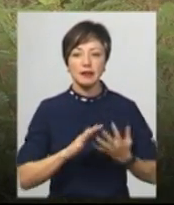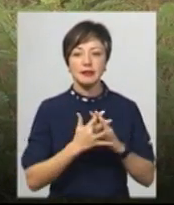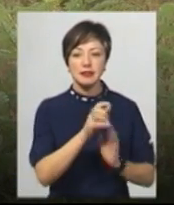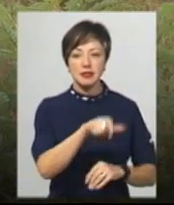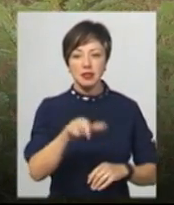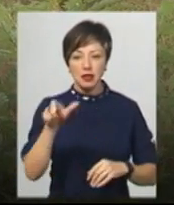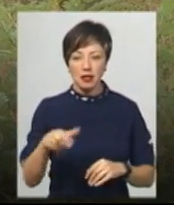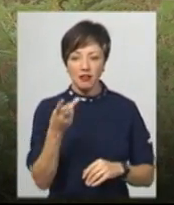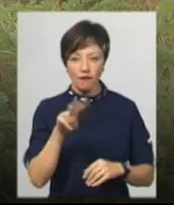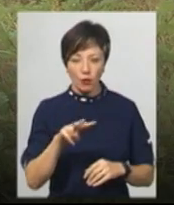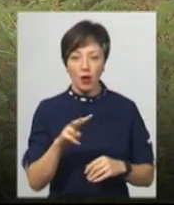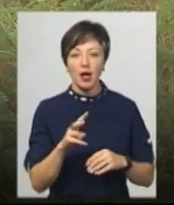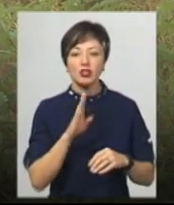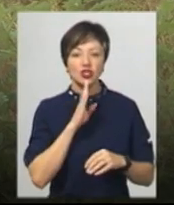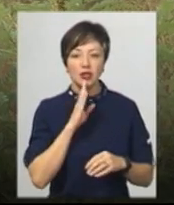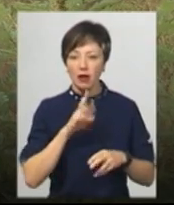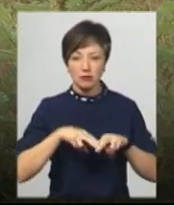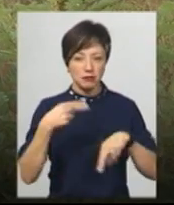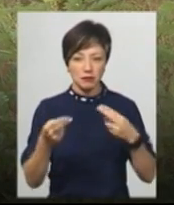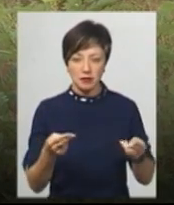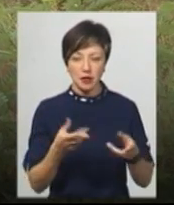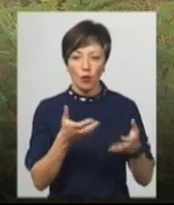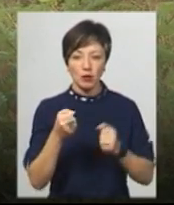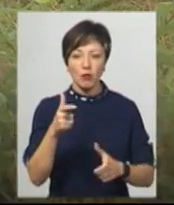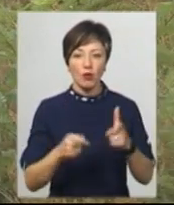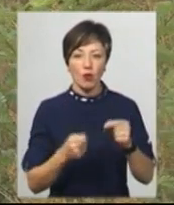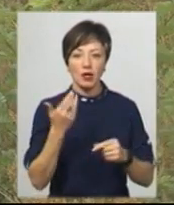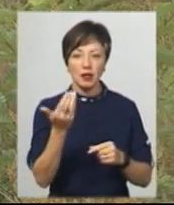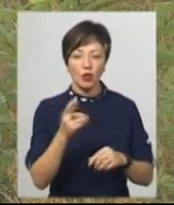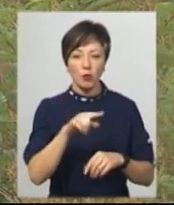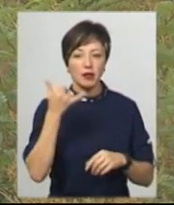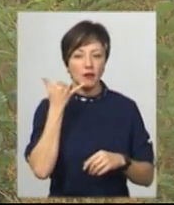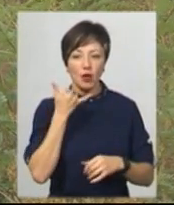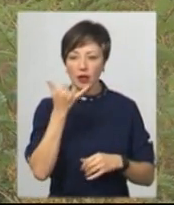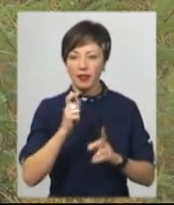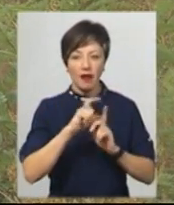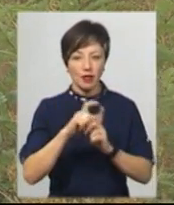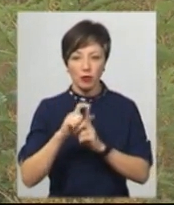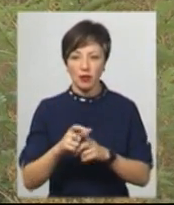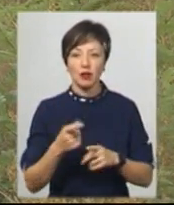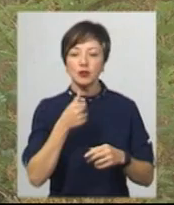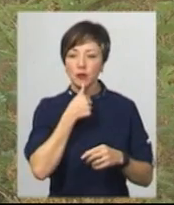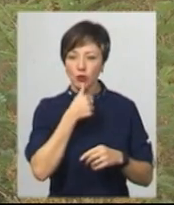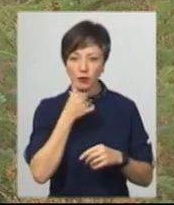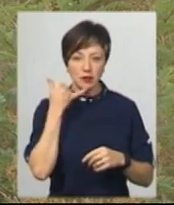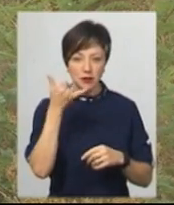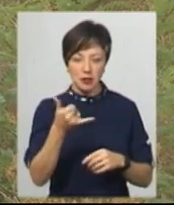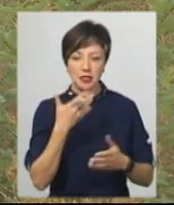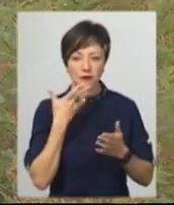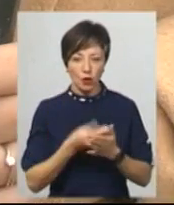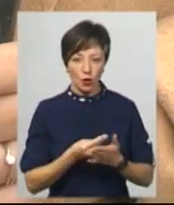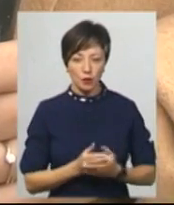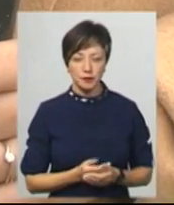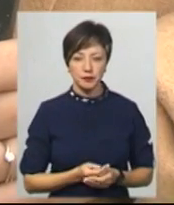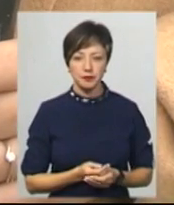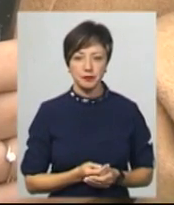Думан сказали, що підприємиця, яка не розрахувалася за отримане молоко, на їхні номери телефонів не відповідає. Тому я спробую зателефонувати зі свого.